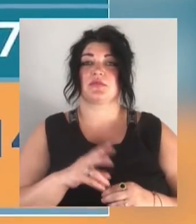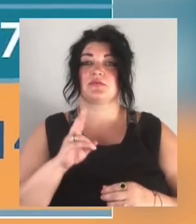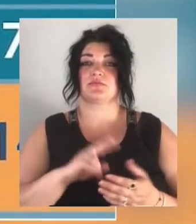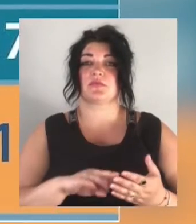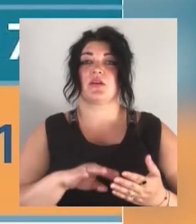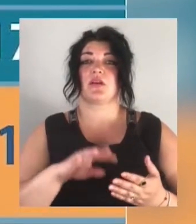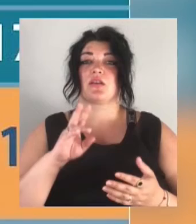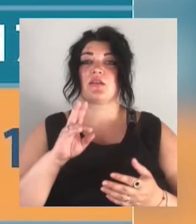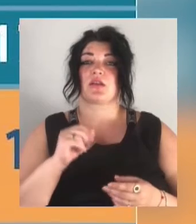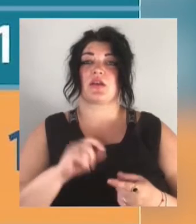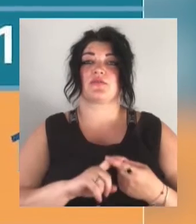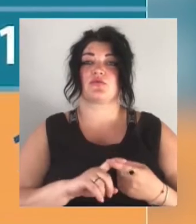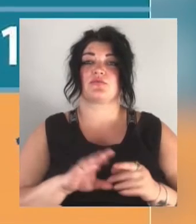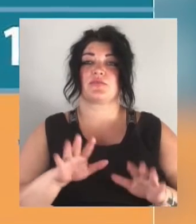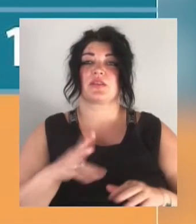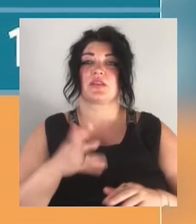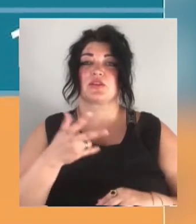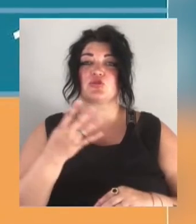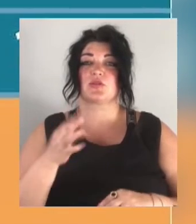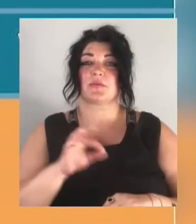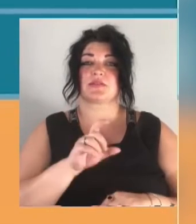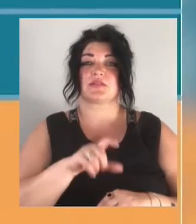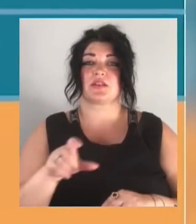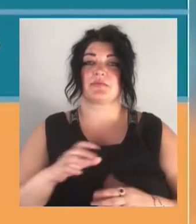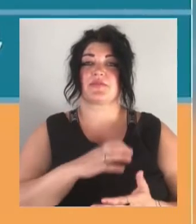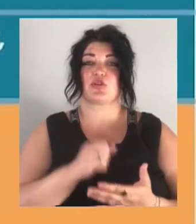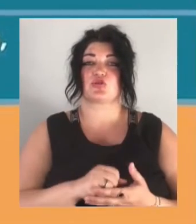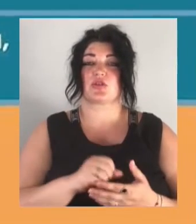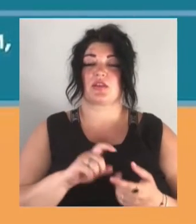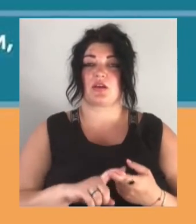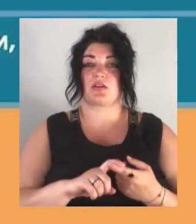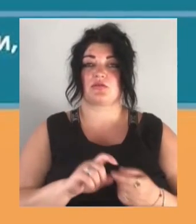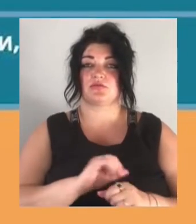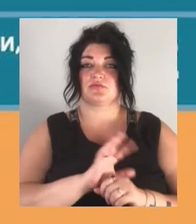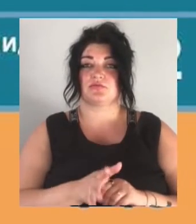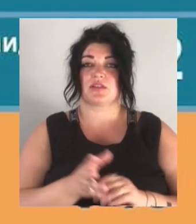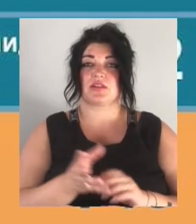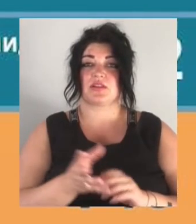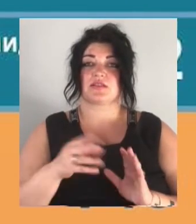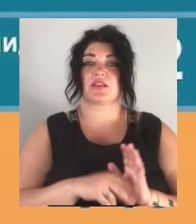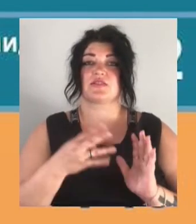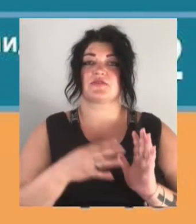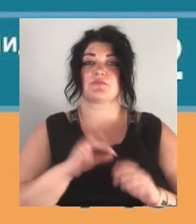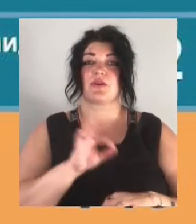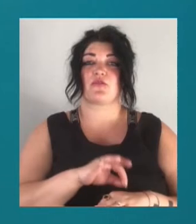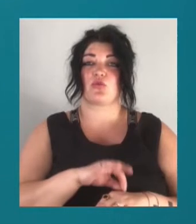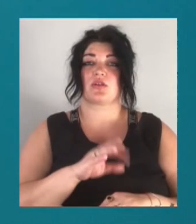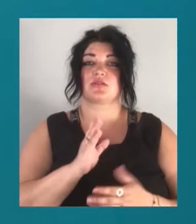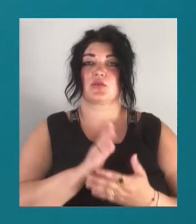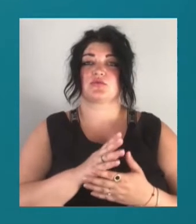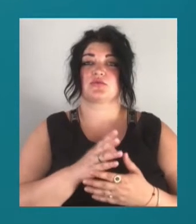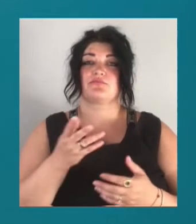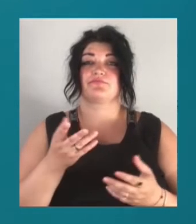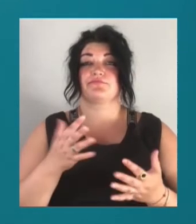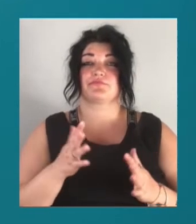лікарні перебувають 34 пацієнти з підтвердженим діагнозом COVID-19. З них 28 хворих знаходяться у стані середньої